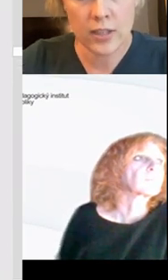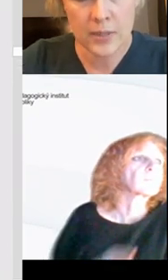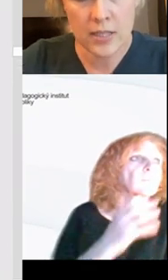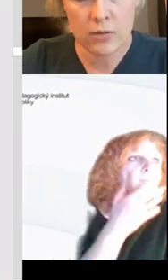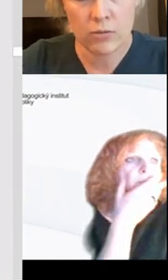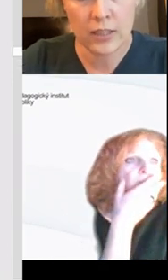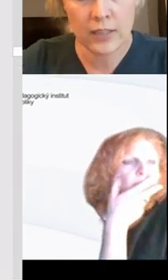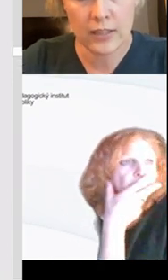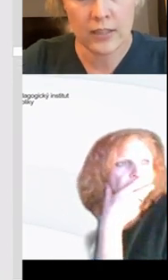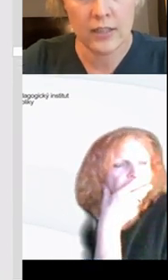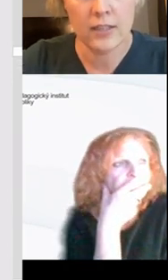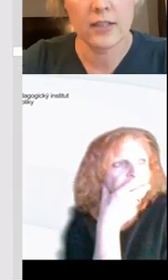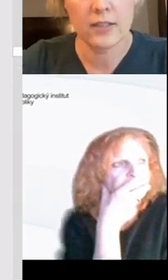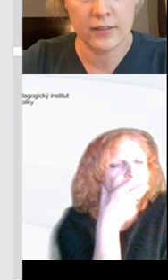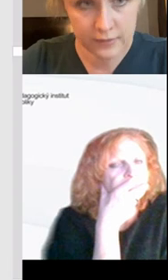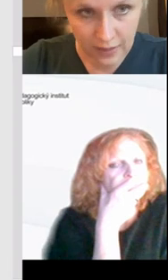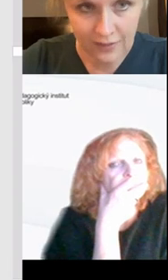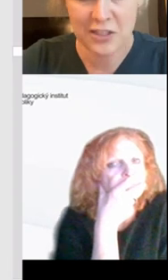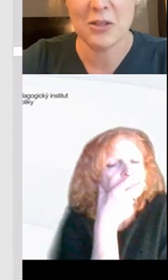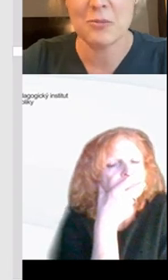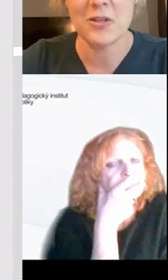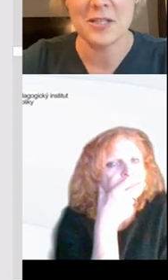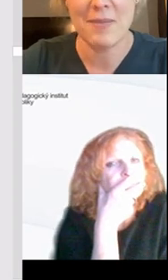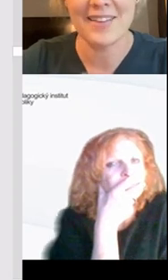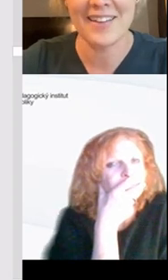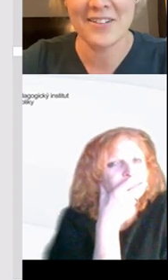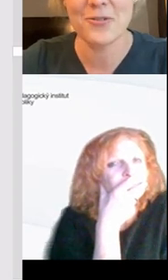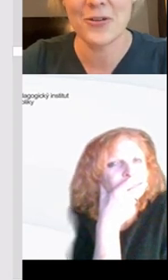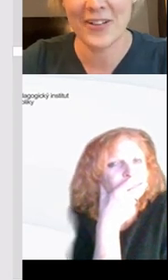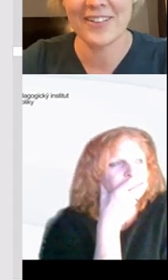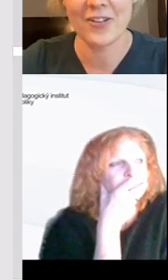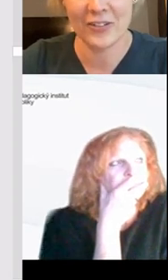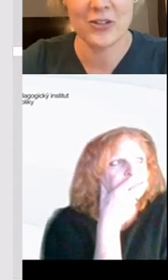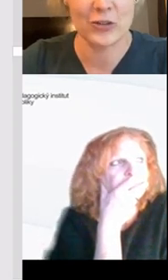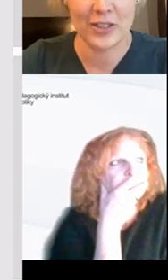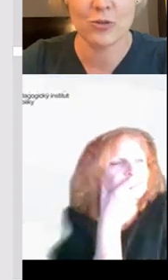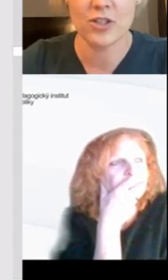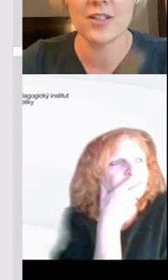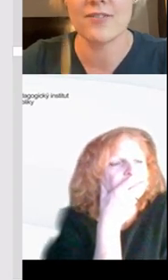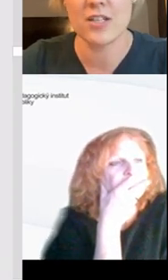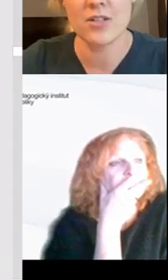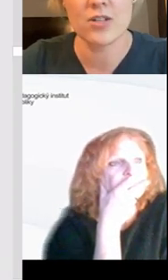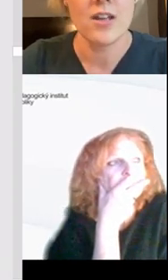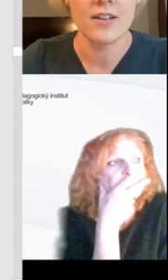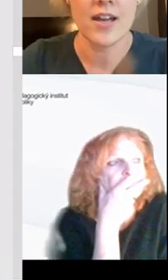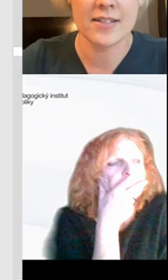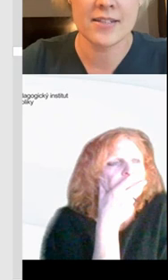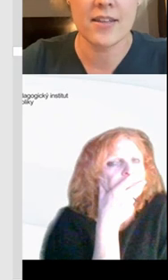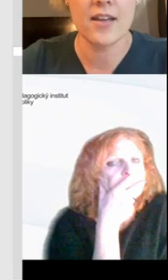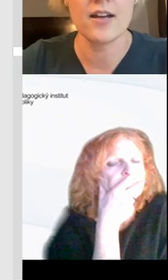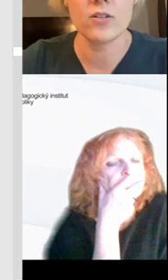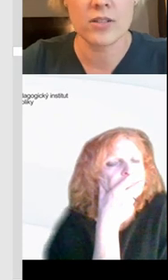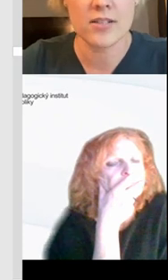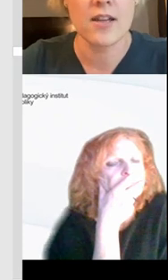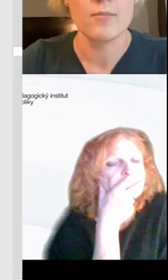týče těch psaní jednoduchých? Tak, ty jsi mě to přehoděla zpátky, jednoduchého krátkého elektronického textu, takže tady vidíme, že na